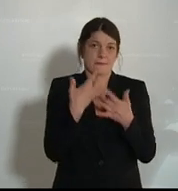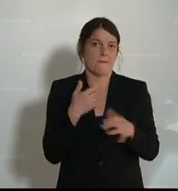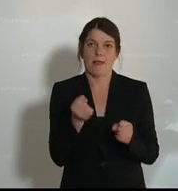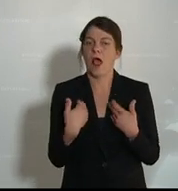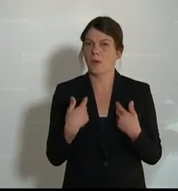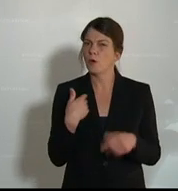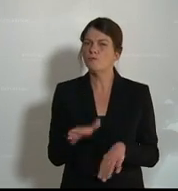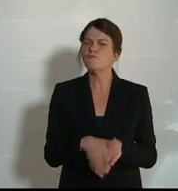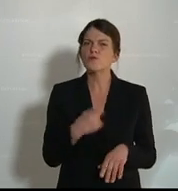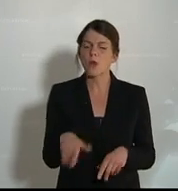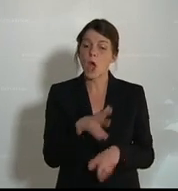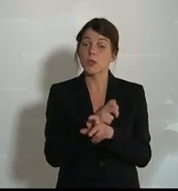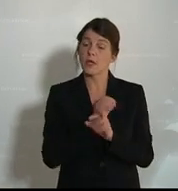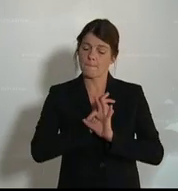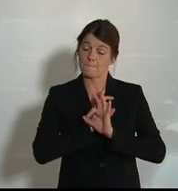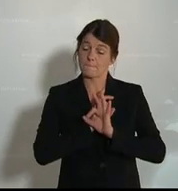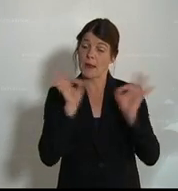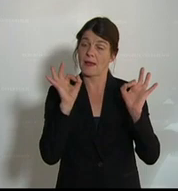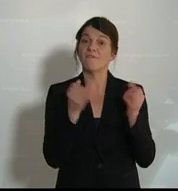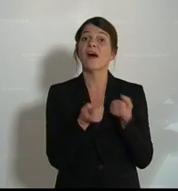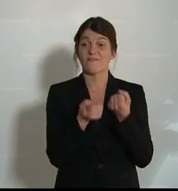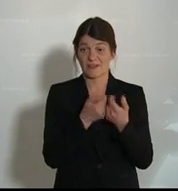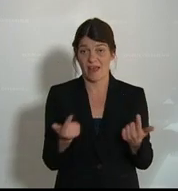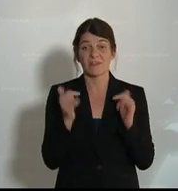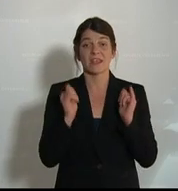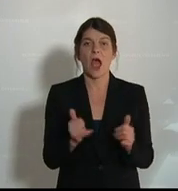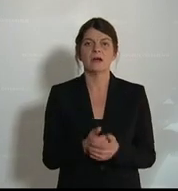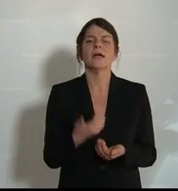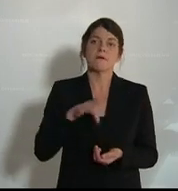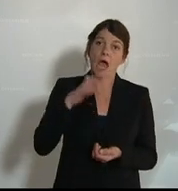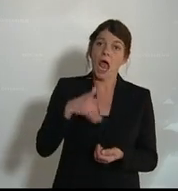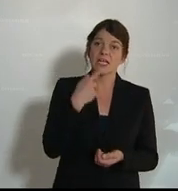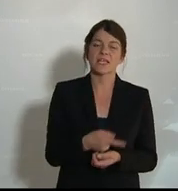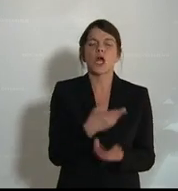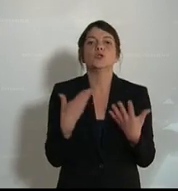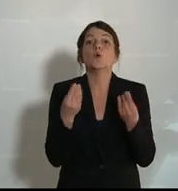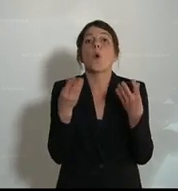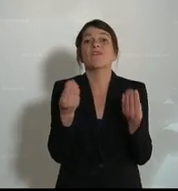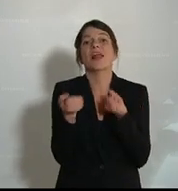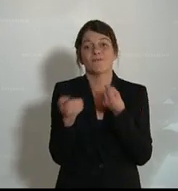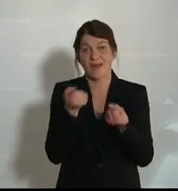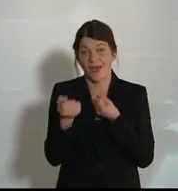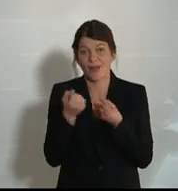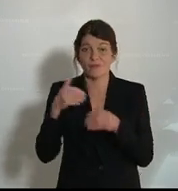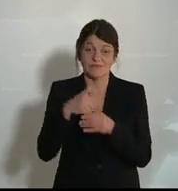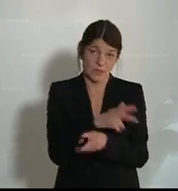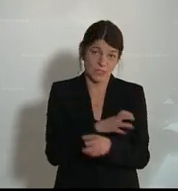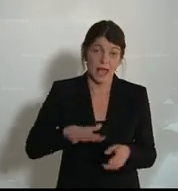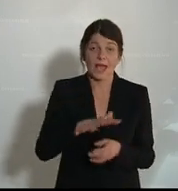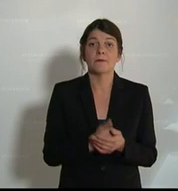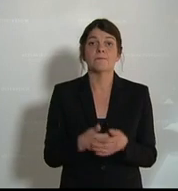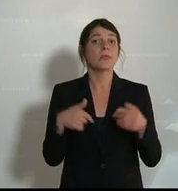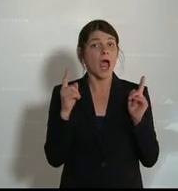den Eindruck, dass Österreich ein exzellent verwaltetes Land ist. Manche sagen ja sogar ein überverwaltetes Land. Aber